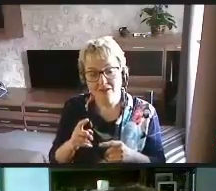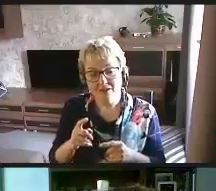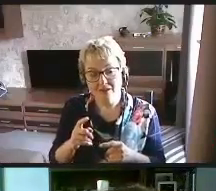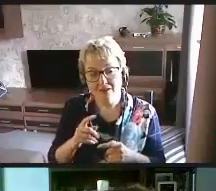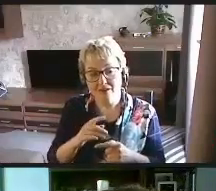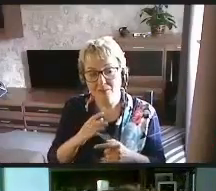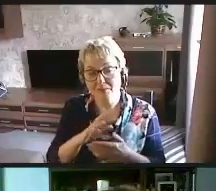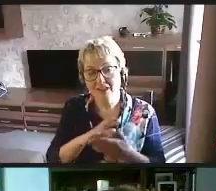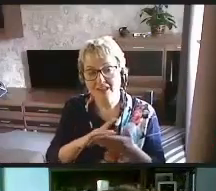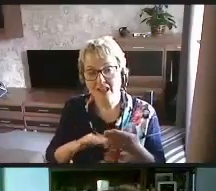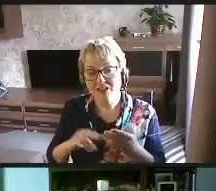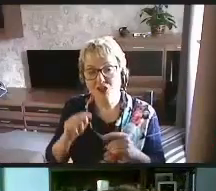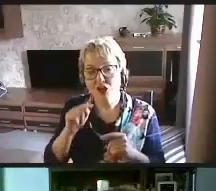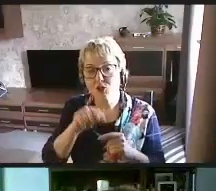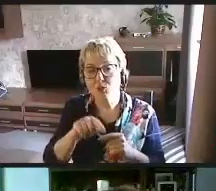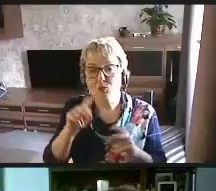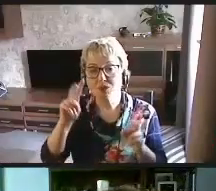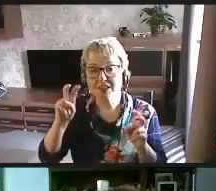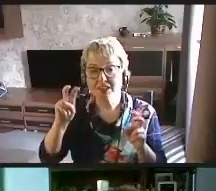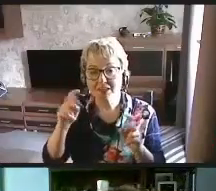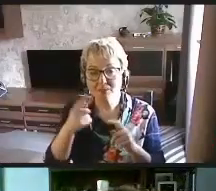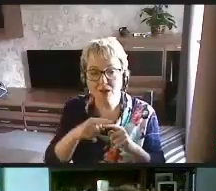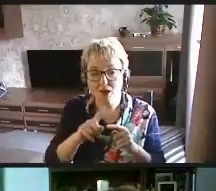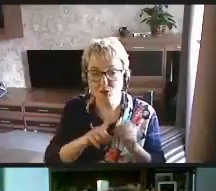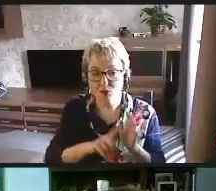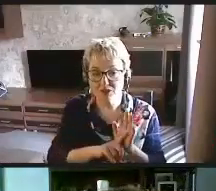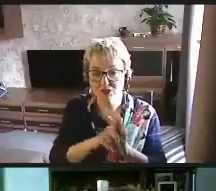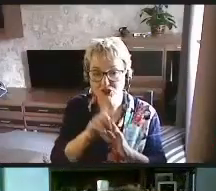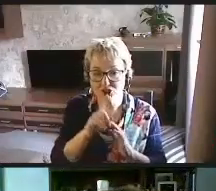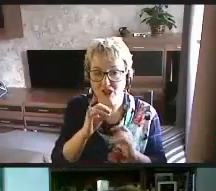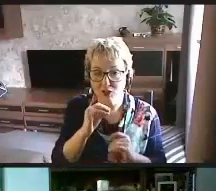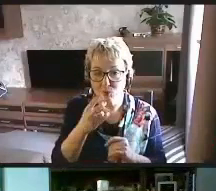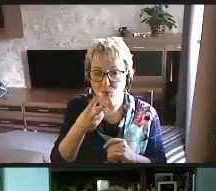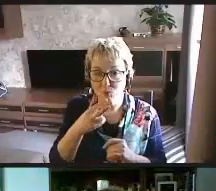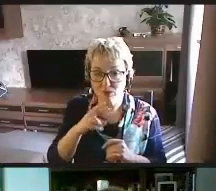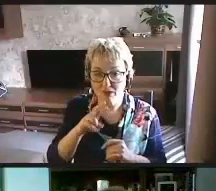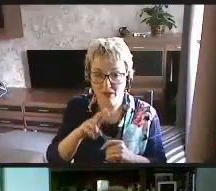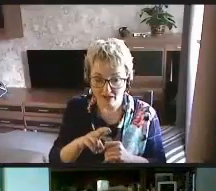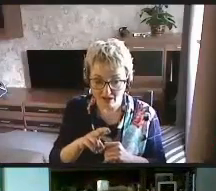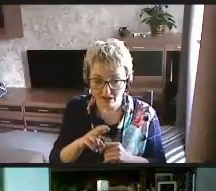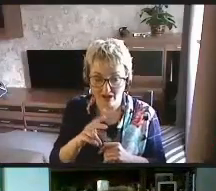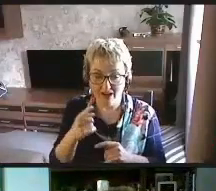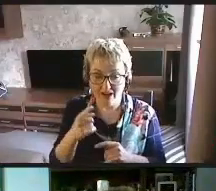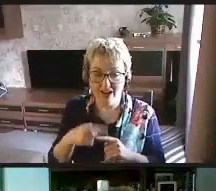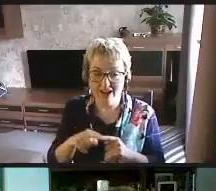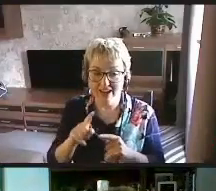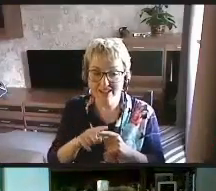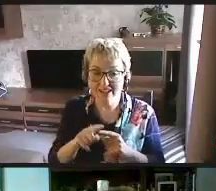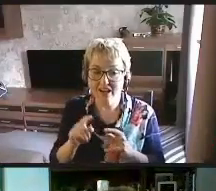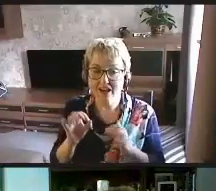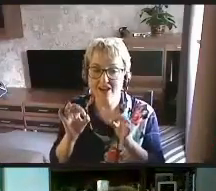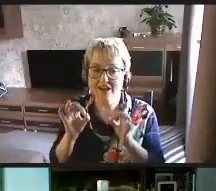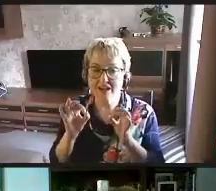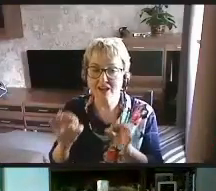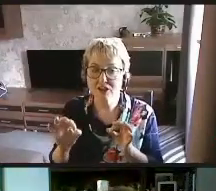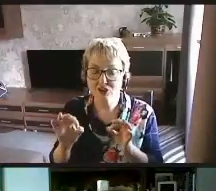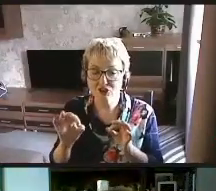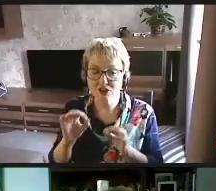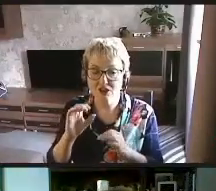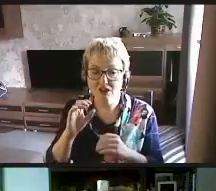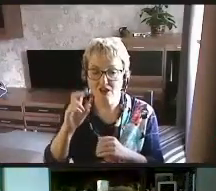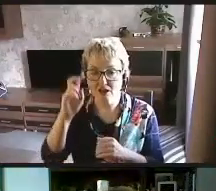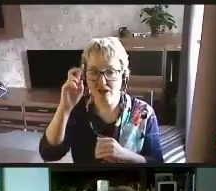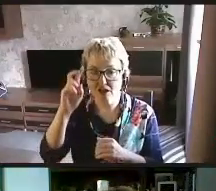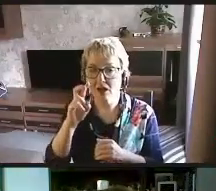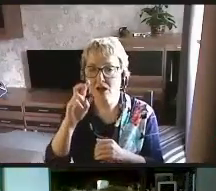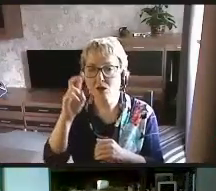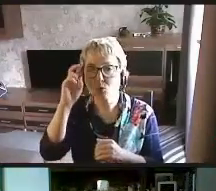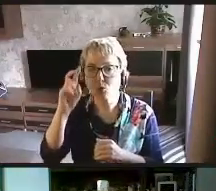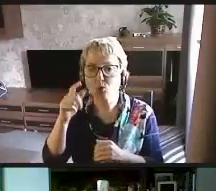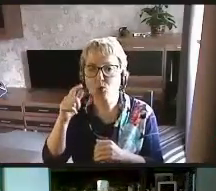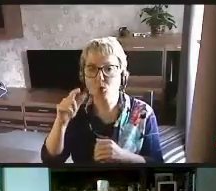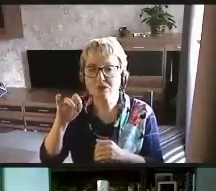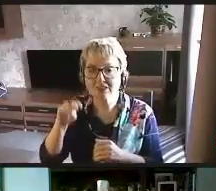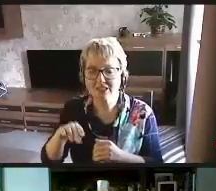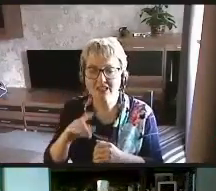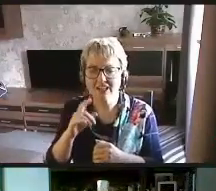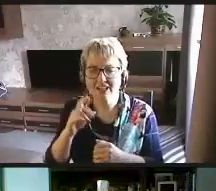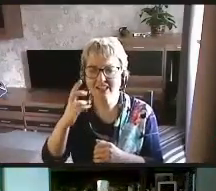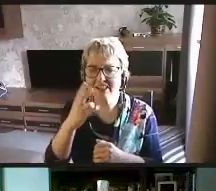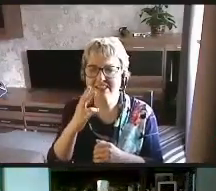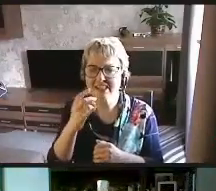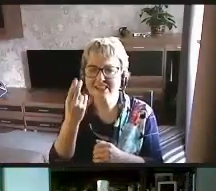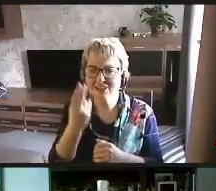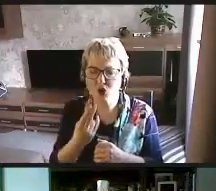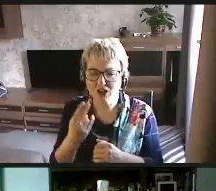продолжая ту тему, которую начала Юлия, это, конечно, ГОСТ, национальный стандарт